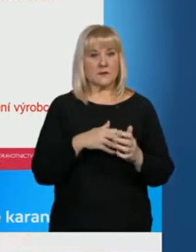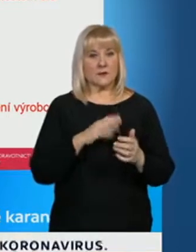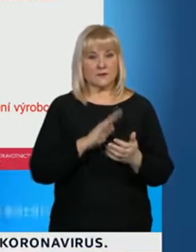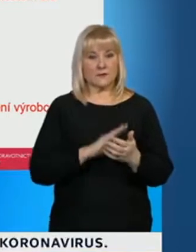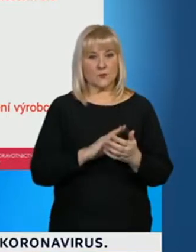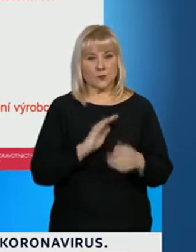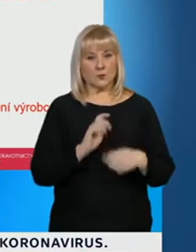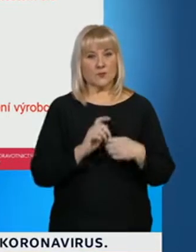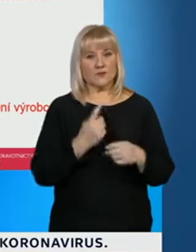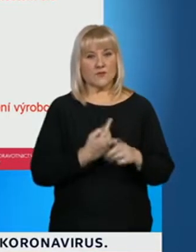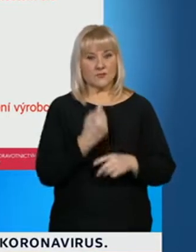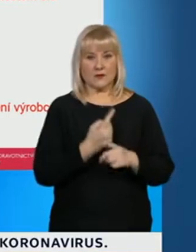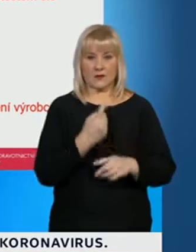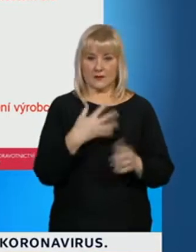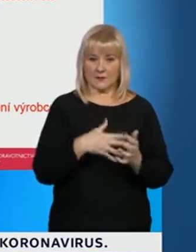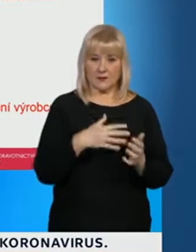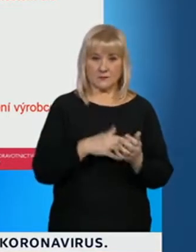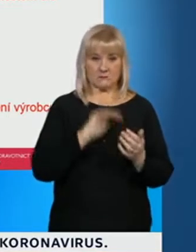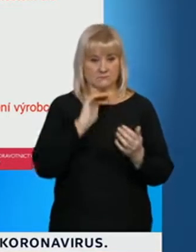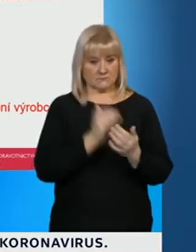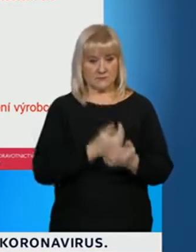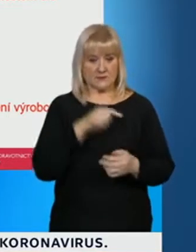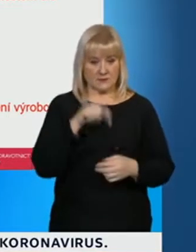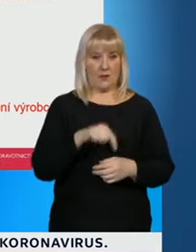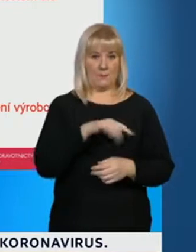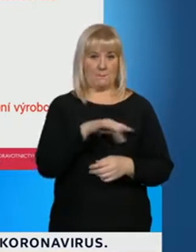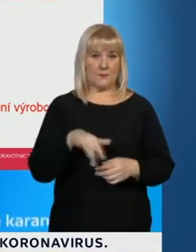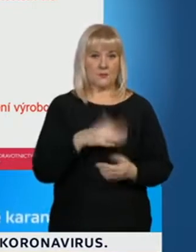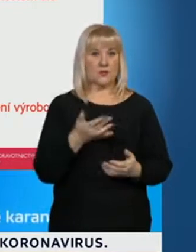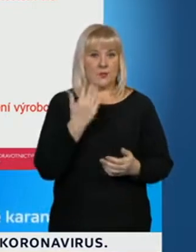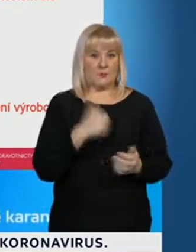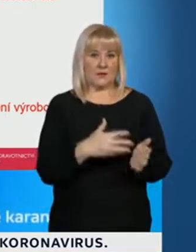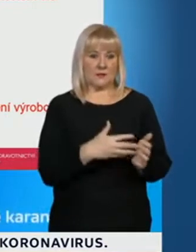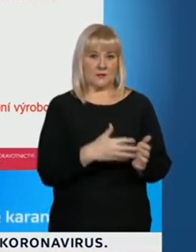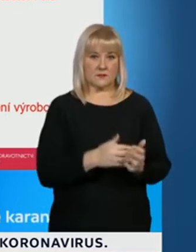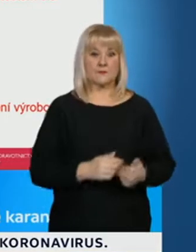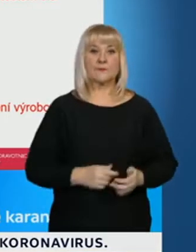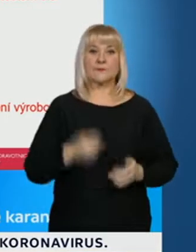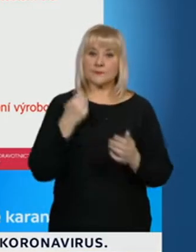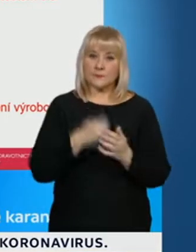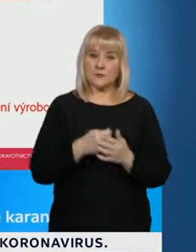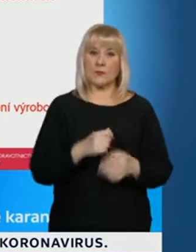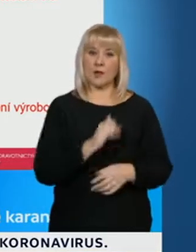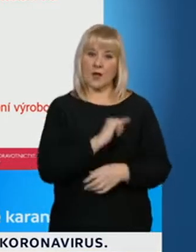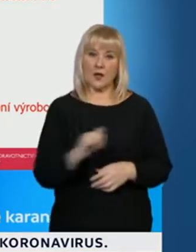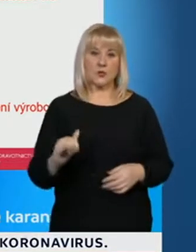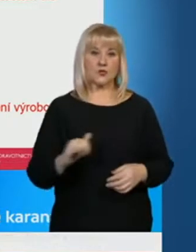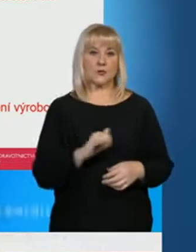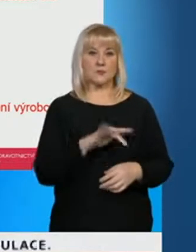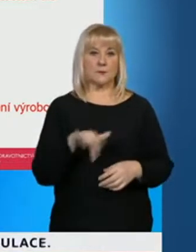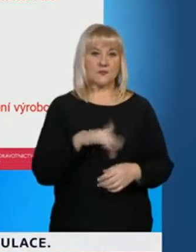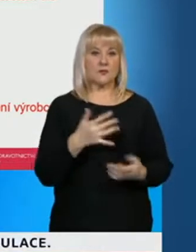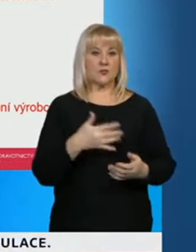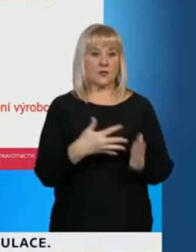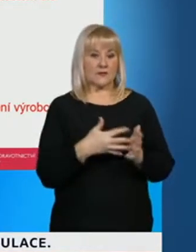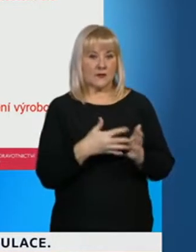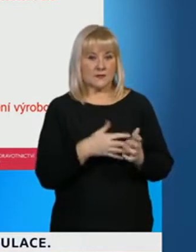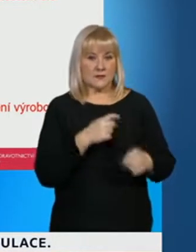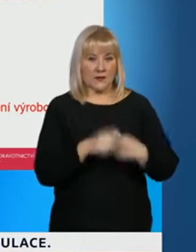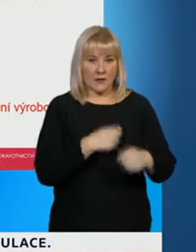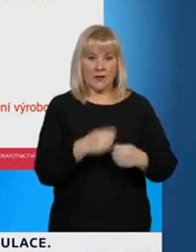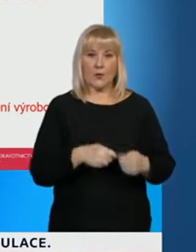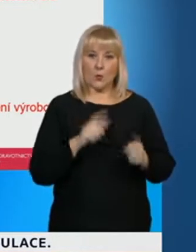nebo respektive výsledek testu přímo v na odběrovém místě. To znamená, všechny odběrové místa museli vytvořit podmínky pro to, aby